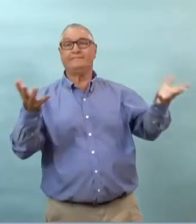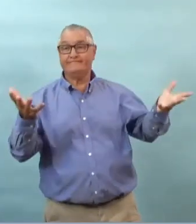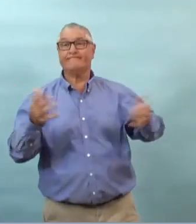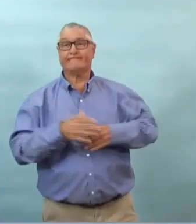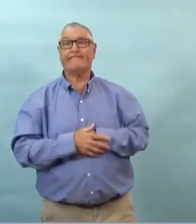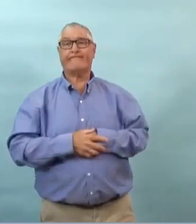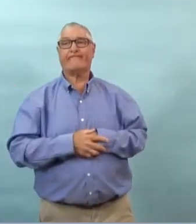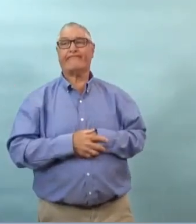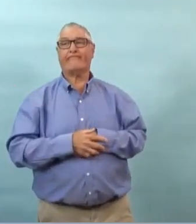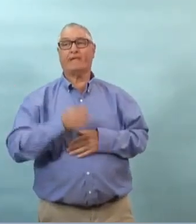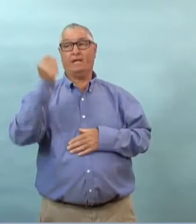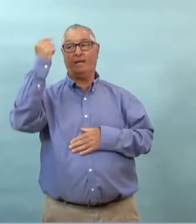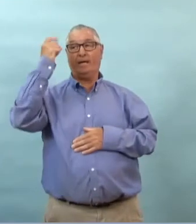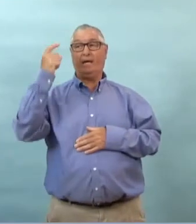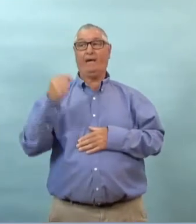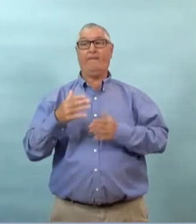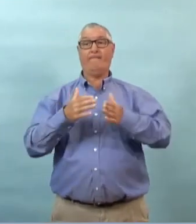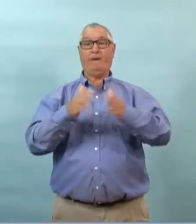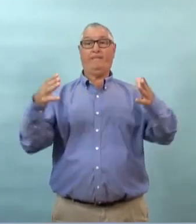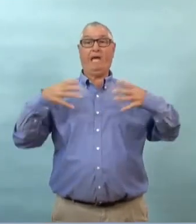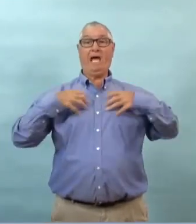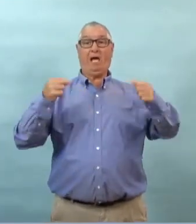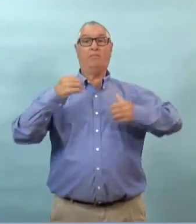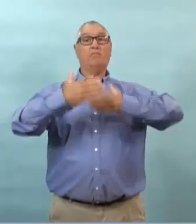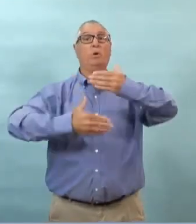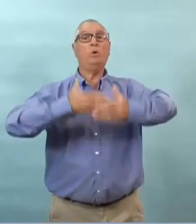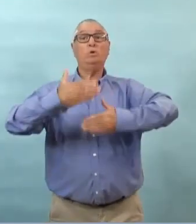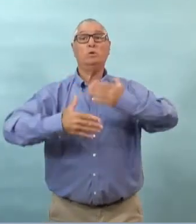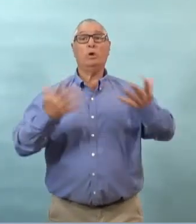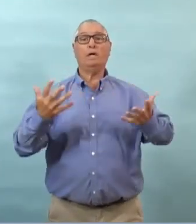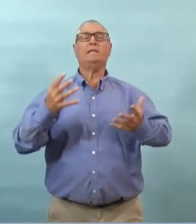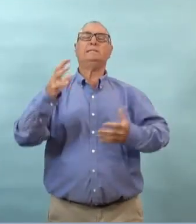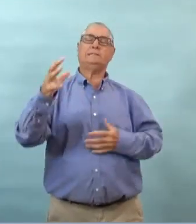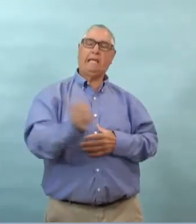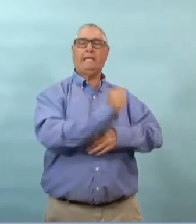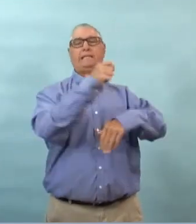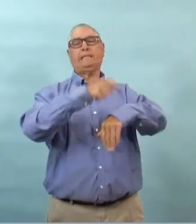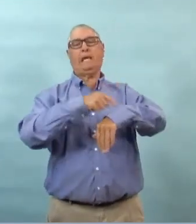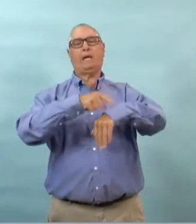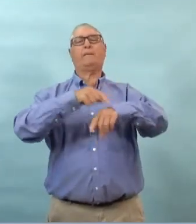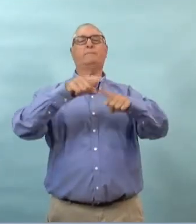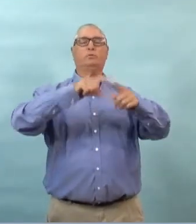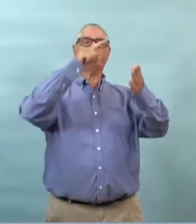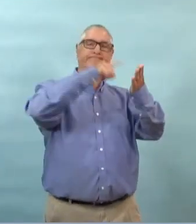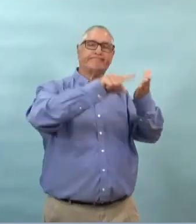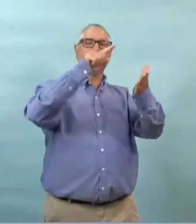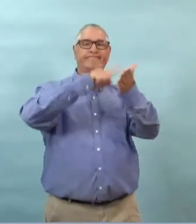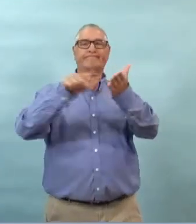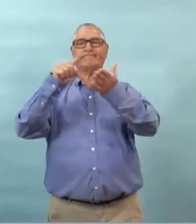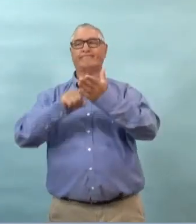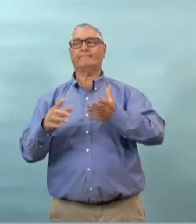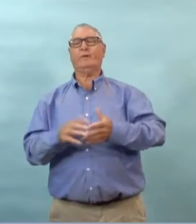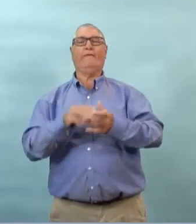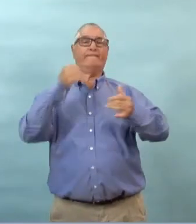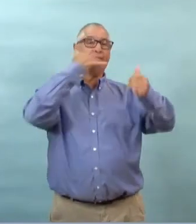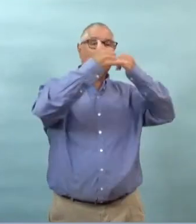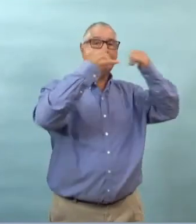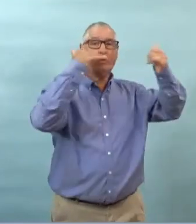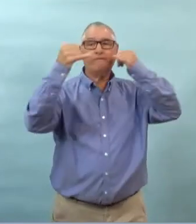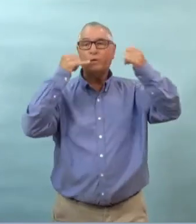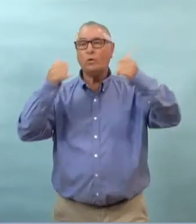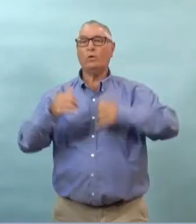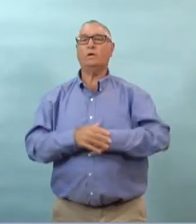être mis à jour pour refléter ça ça fait partie du processus de santé publique